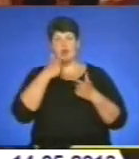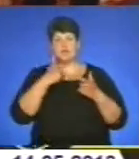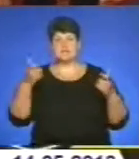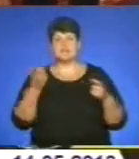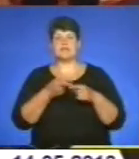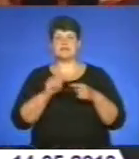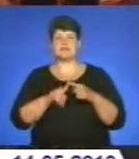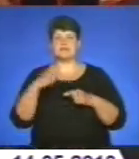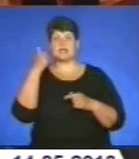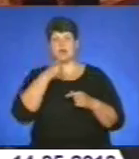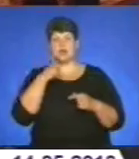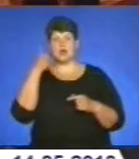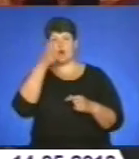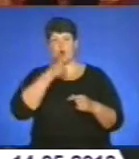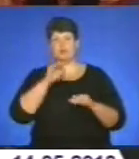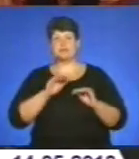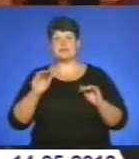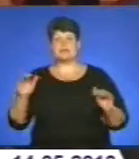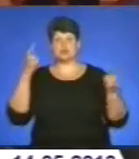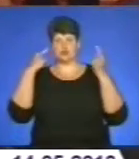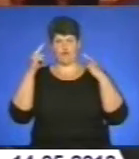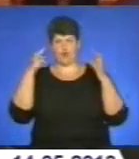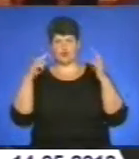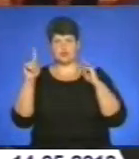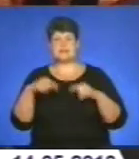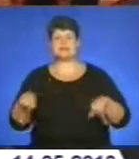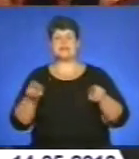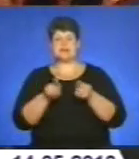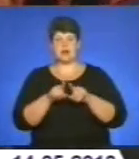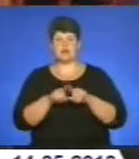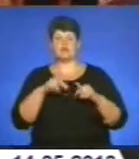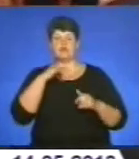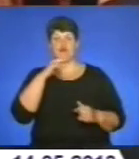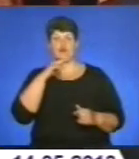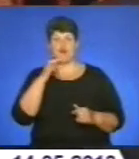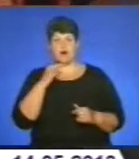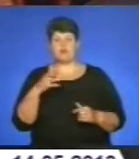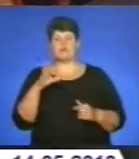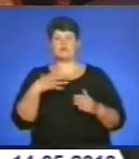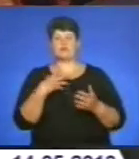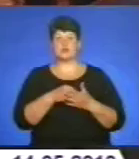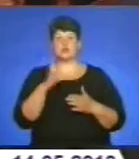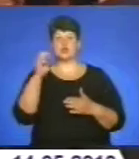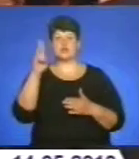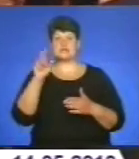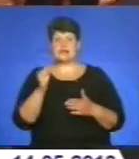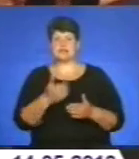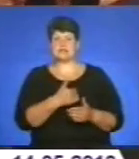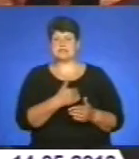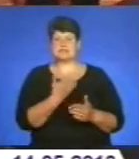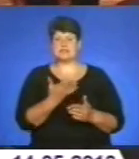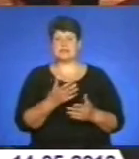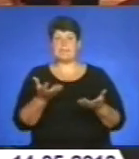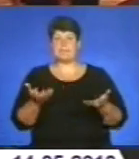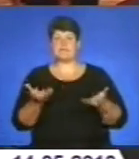роком дитячої творчості. Також він звернув увагу у своїх соціальних ініціативах на підтримку